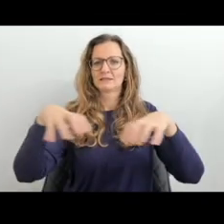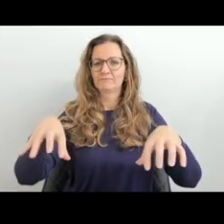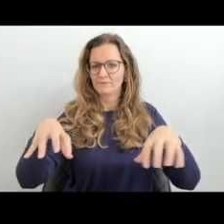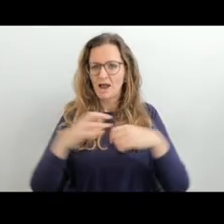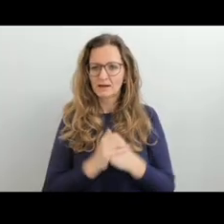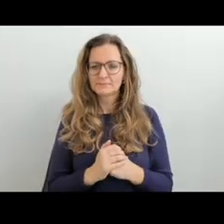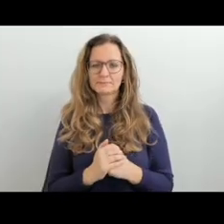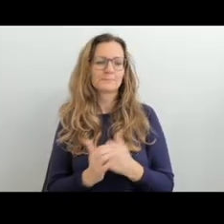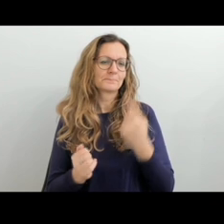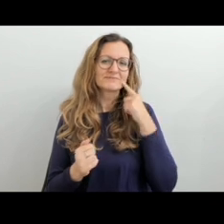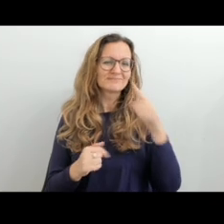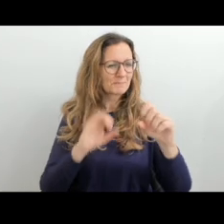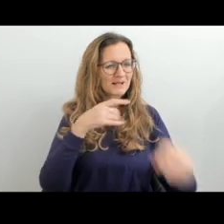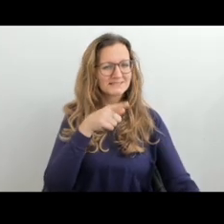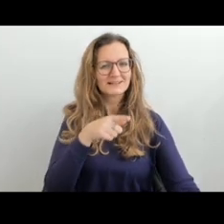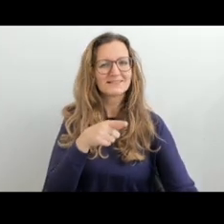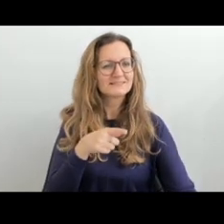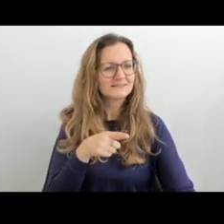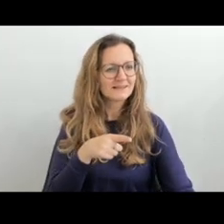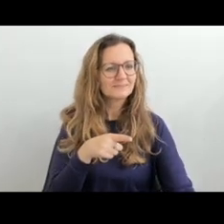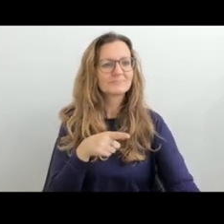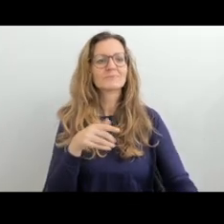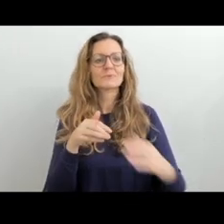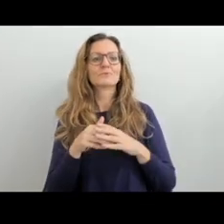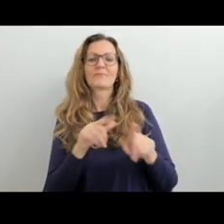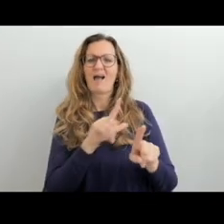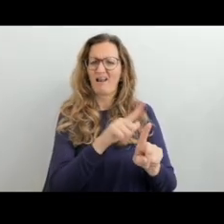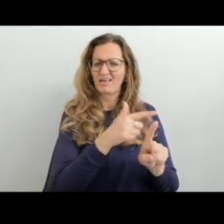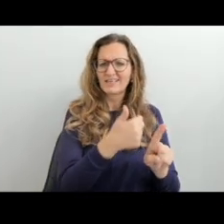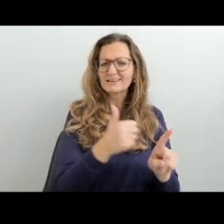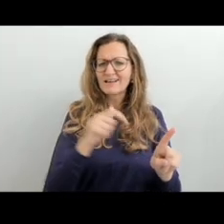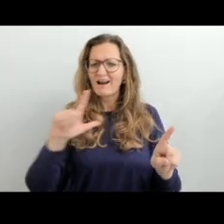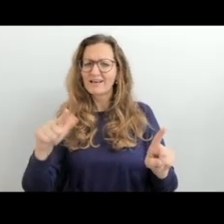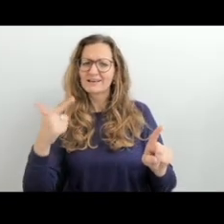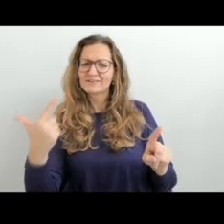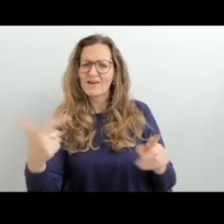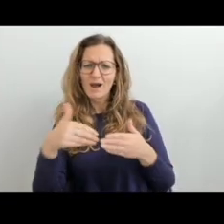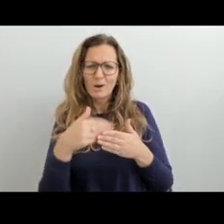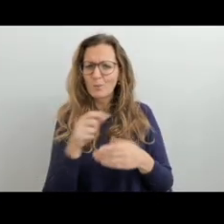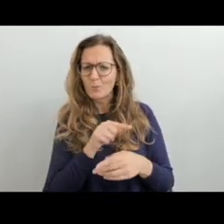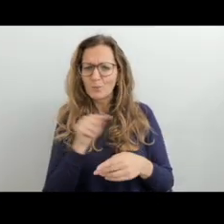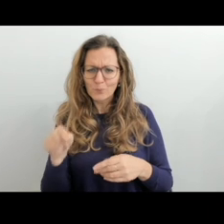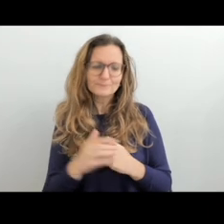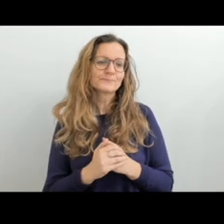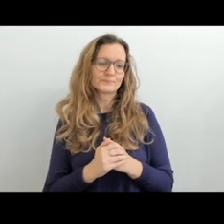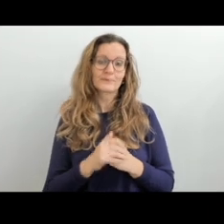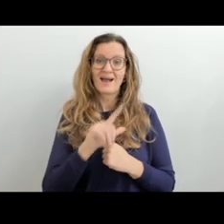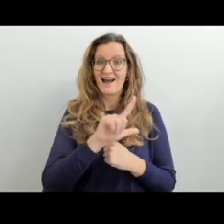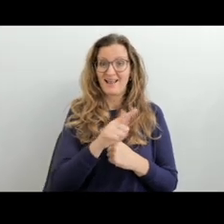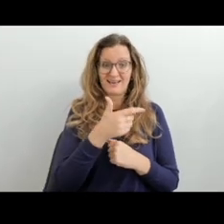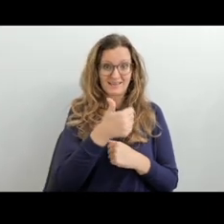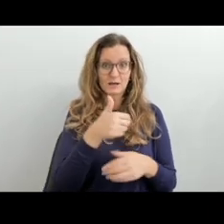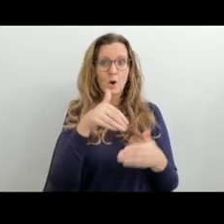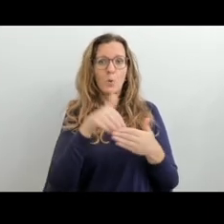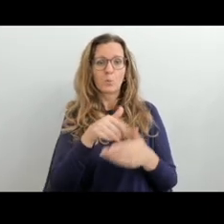je důležité rozlišit dva typy výuky jazyku. Jak vidíte na prezentaci, jazyk můžeme vyučovat jako L1